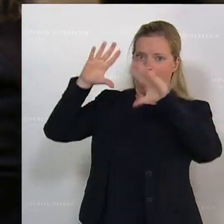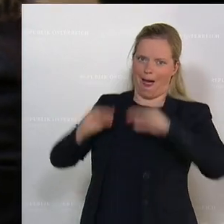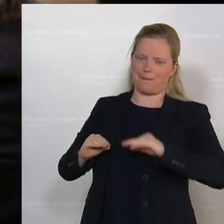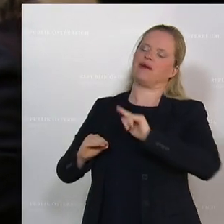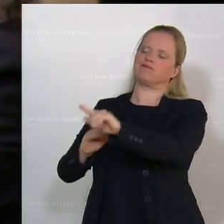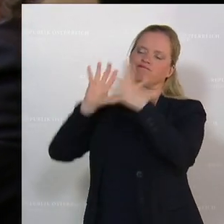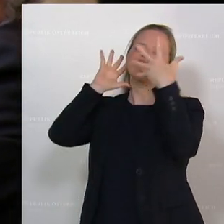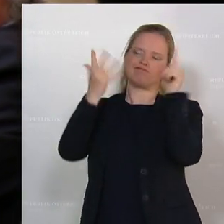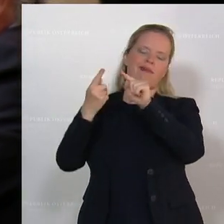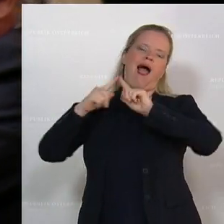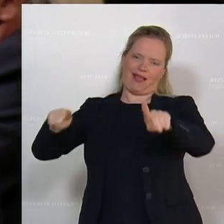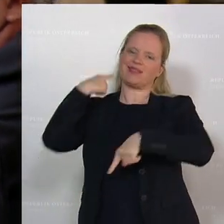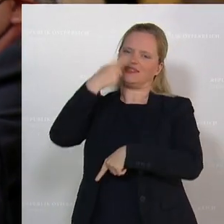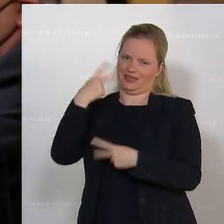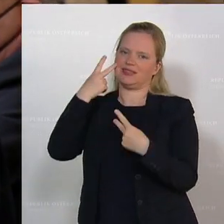sind.